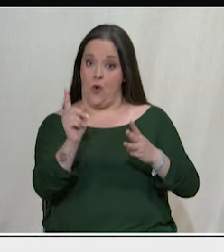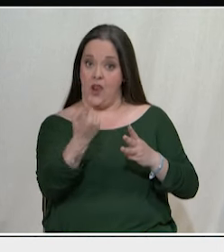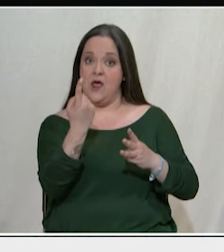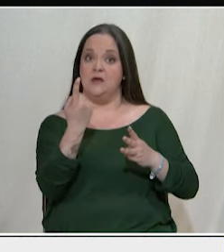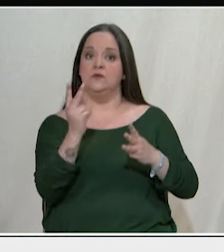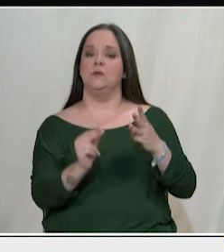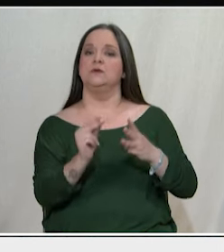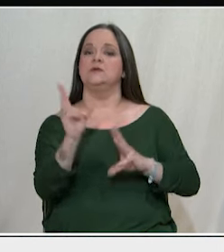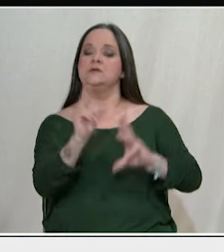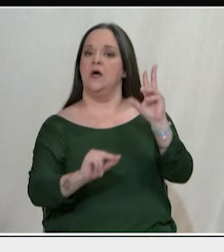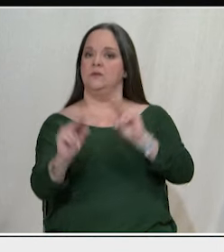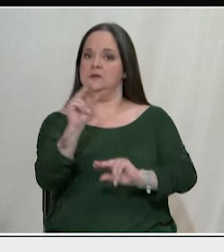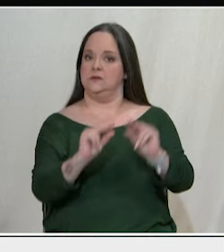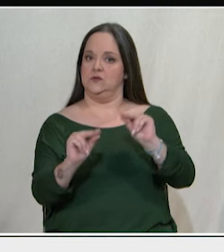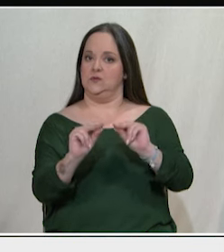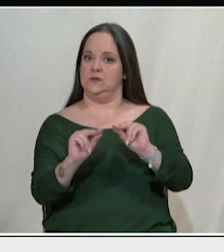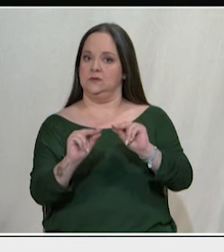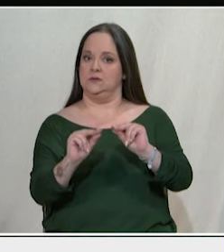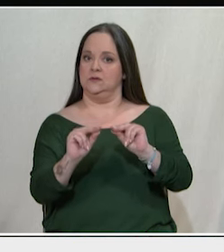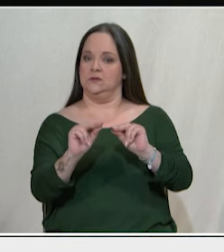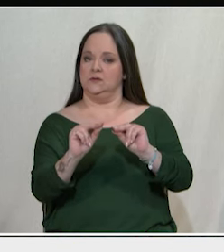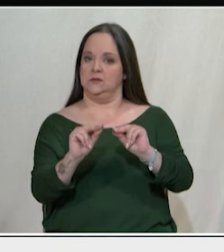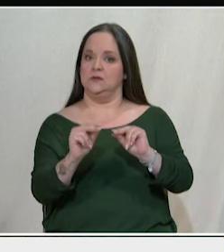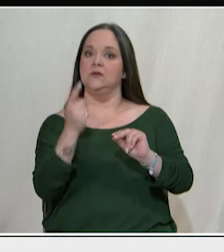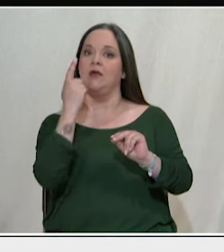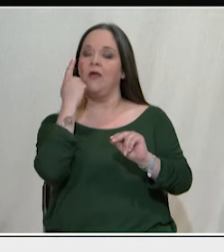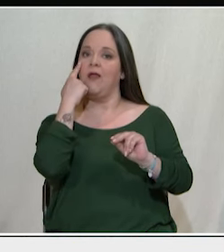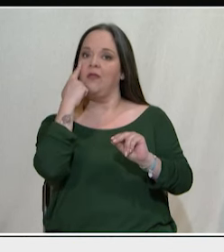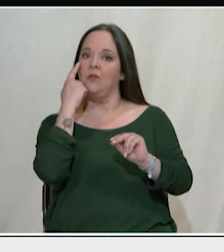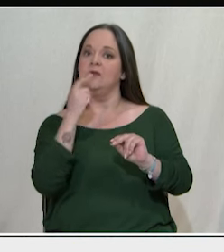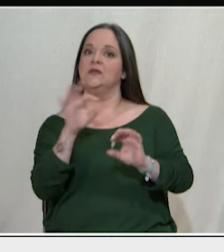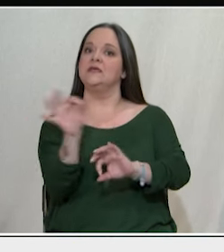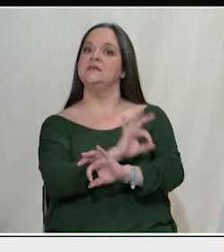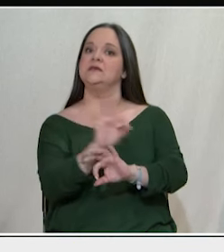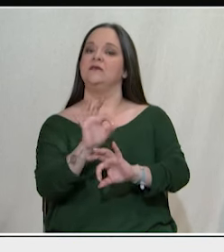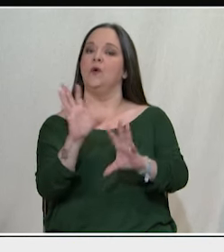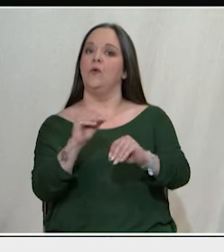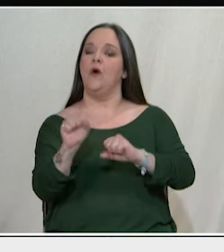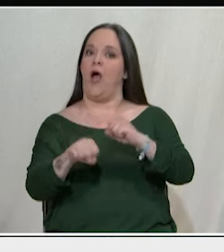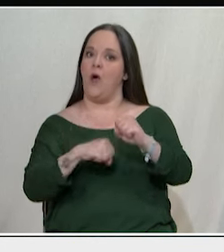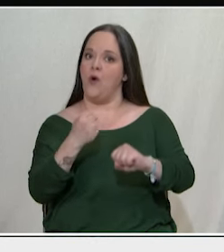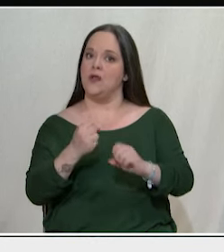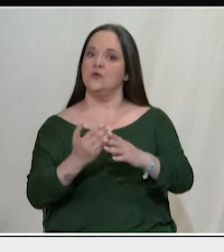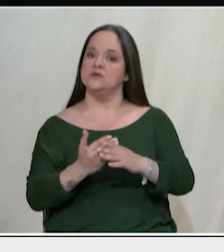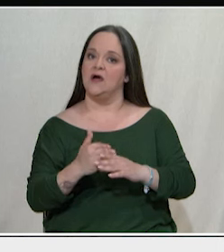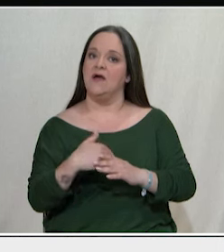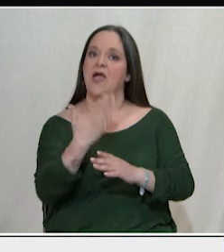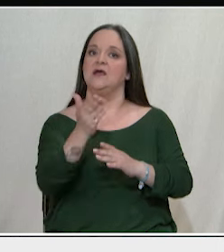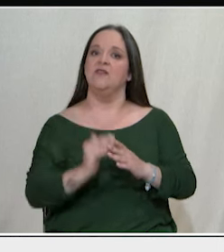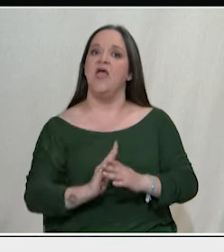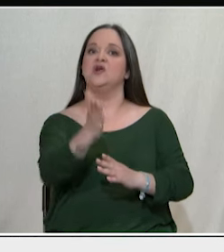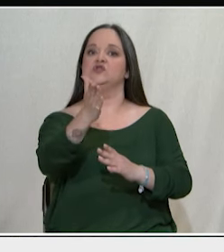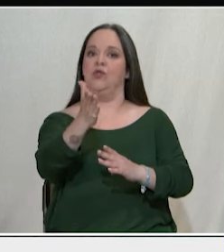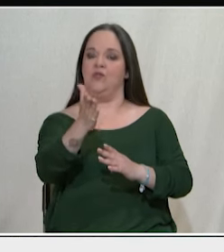συζητήσουν και να αναδείξουν οι εργαζόμενοι και οι νεολαία ένα σχέδιο αγώνων για τη διέξοδο από αυτή την κατάσταση, που σε όλη την